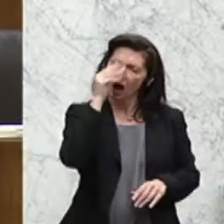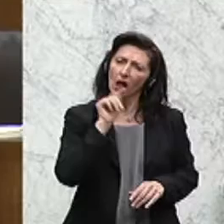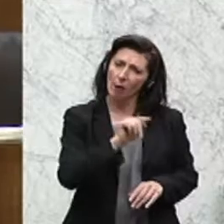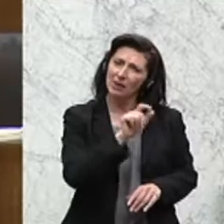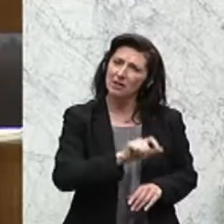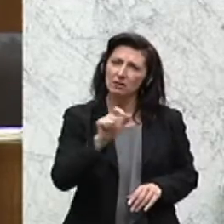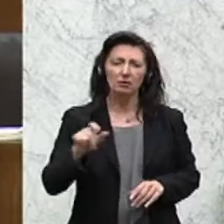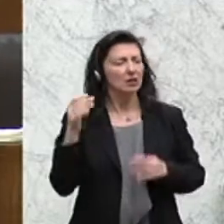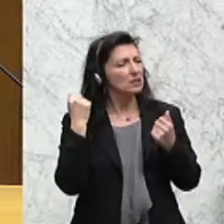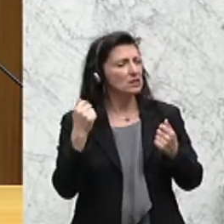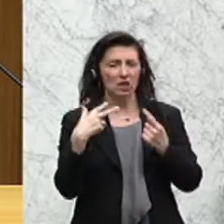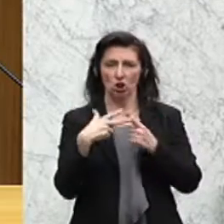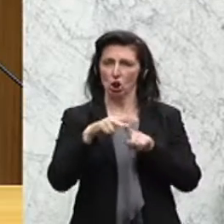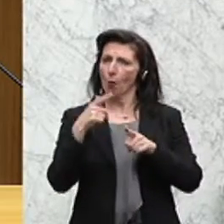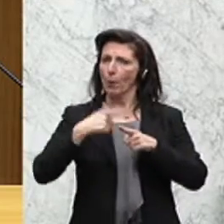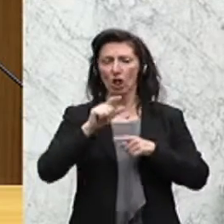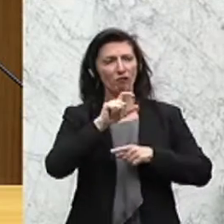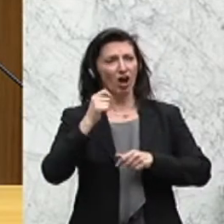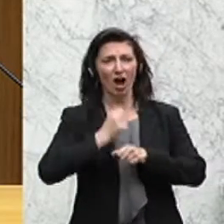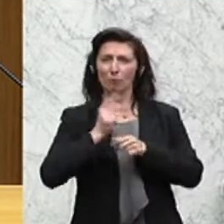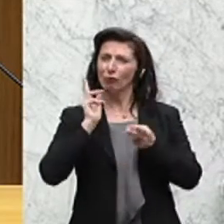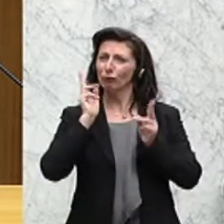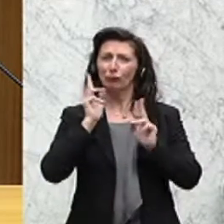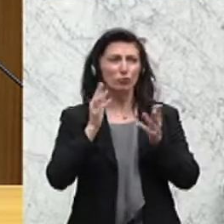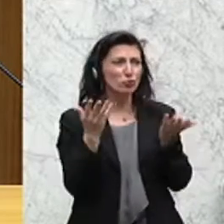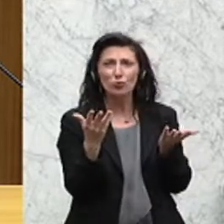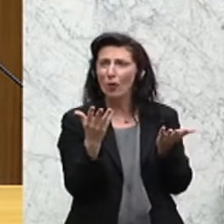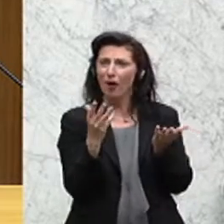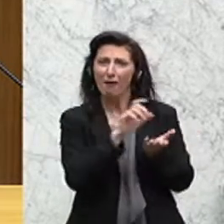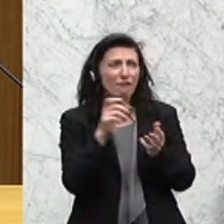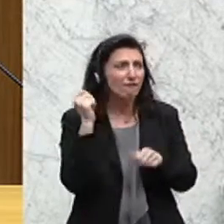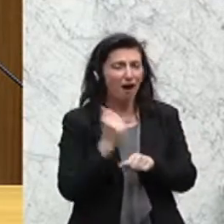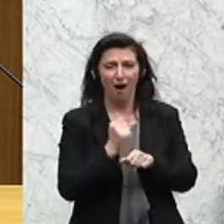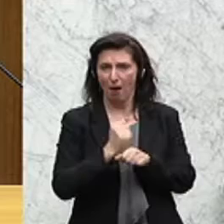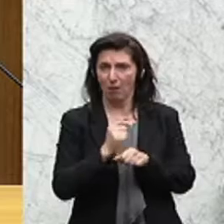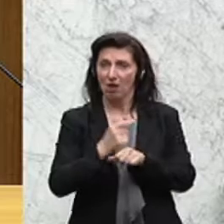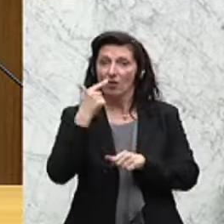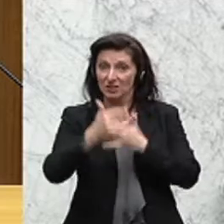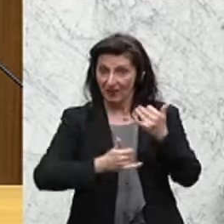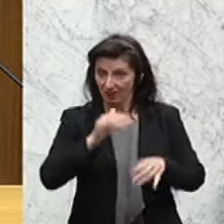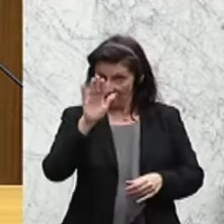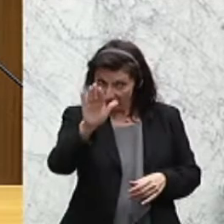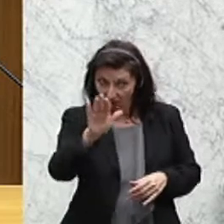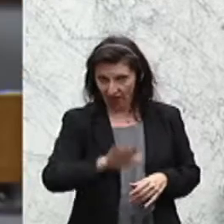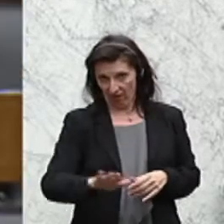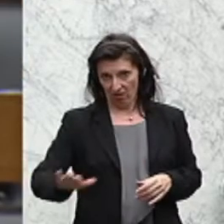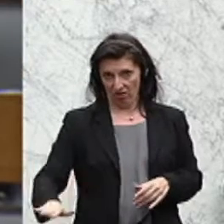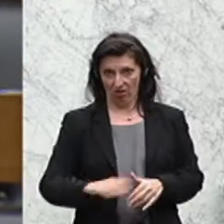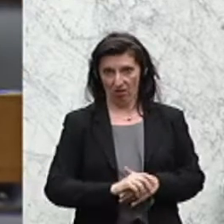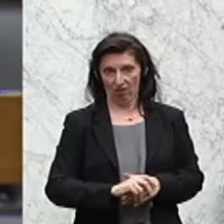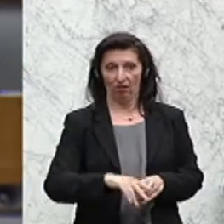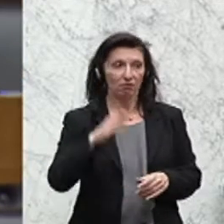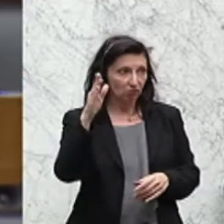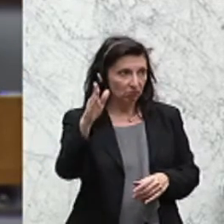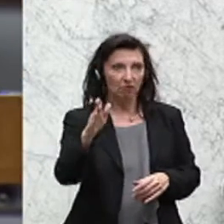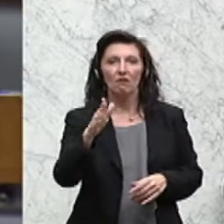Installateure, Metallfacharbeiter, Friseurinnen, all das. Und in 20 Jahren ihre Kinder werden gar nicht mehr denken, dass die Eltern einmal